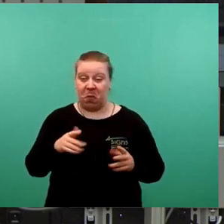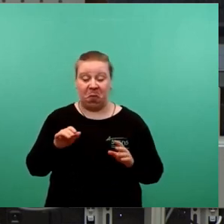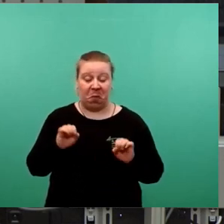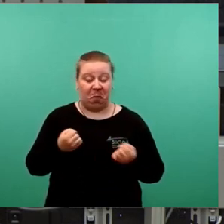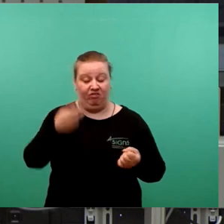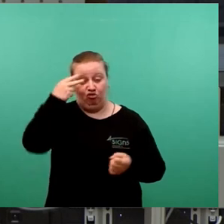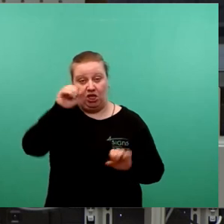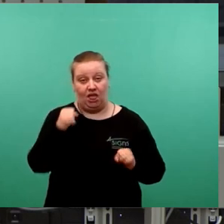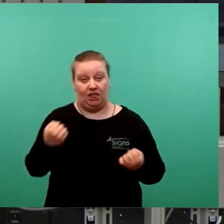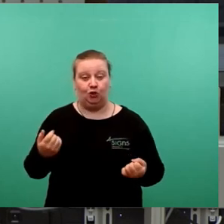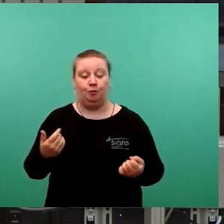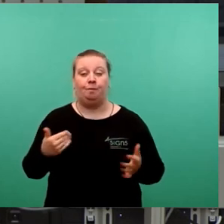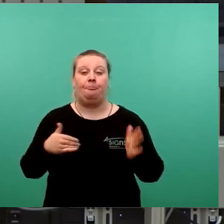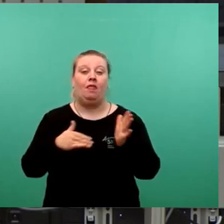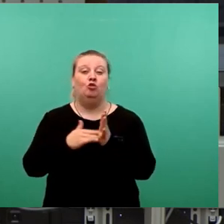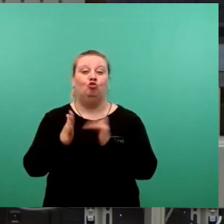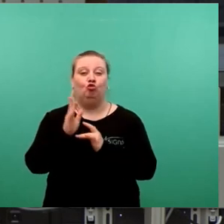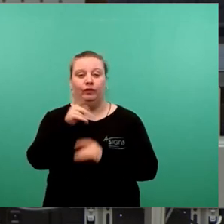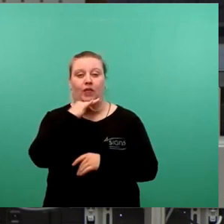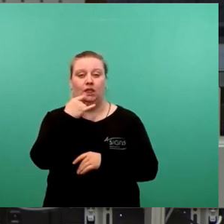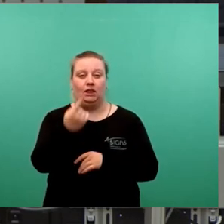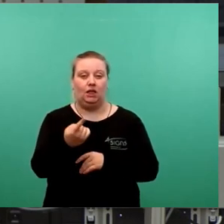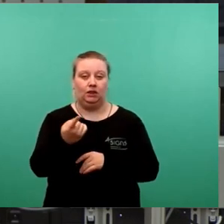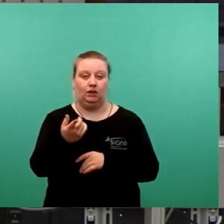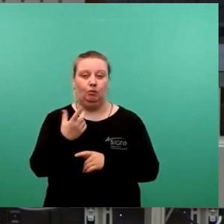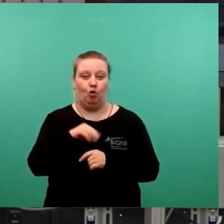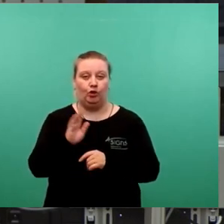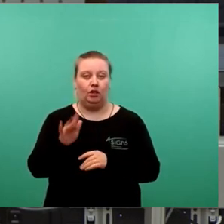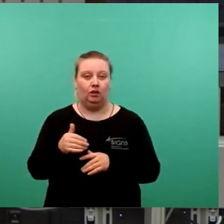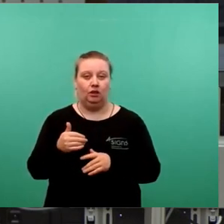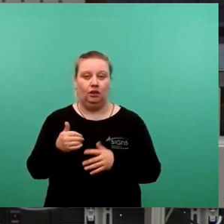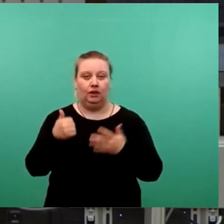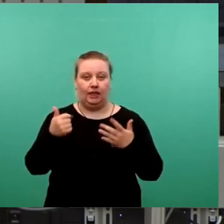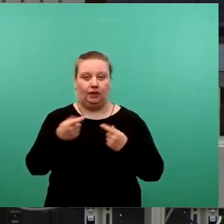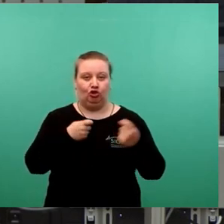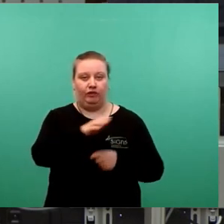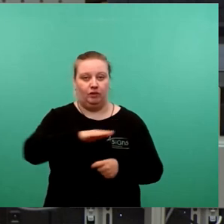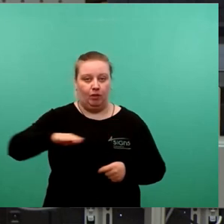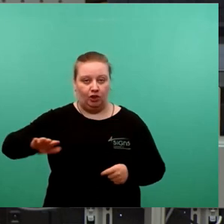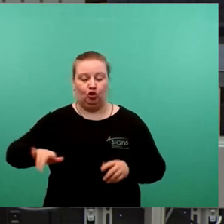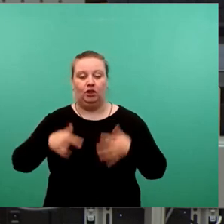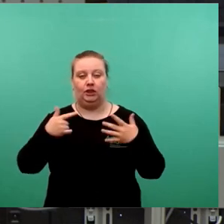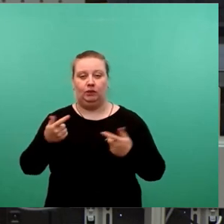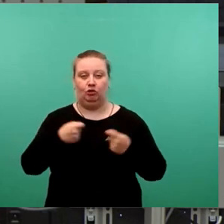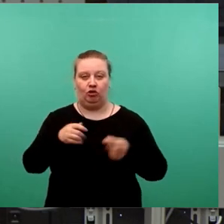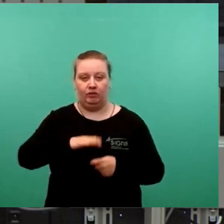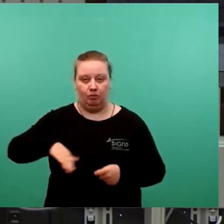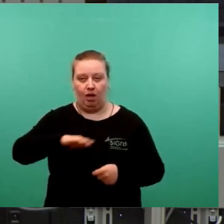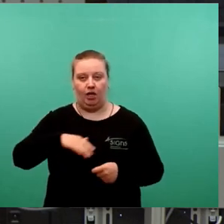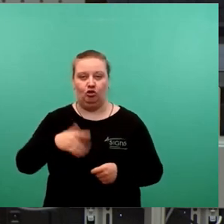Zu den Strukturen ist auch schon viel gesagt worden. Wir haben die sechs Geschäftsbereiche, wir haben sieben Geschäftsbereiche, wir haben nichts